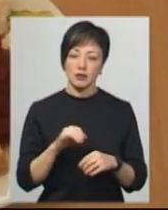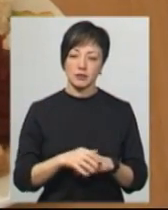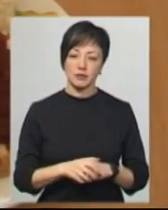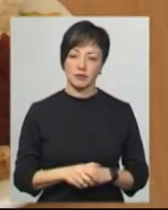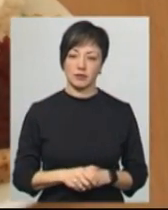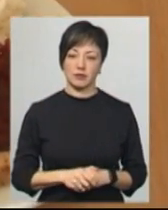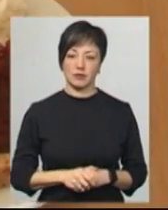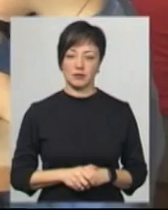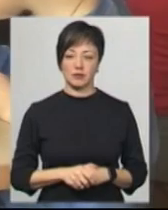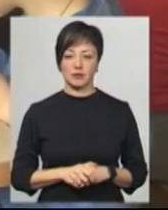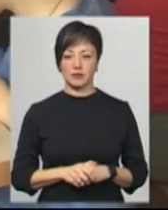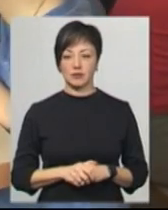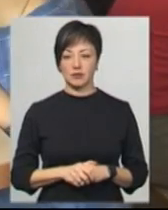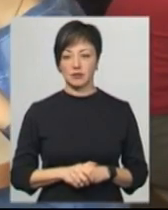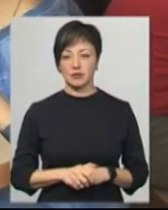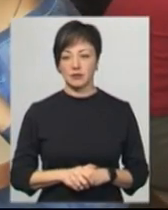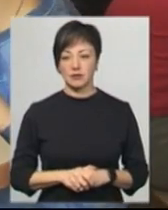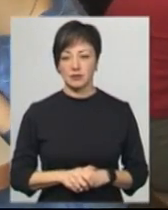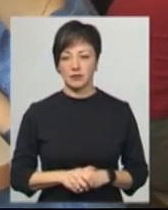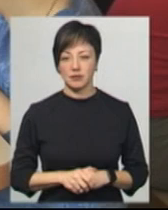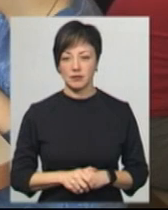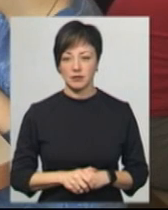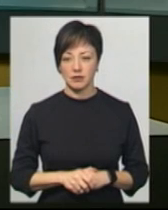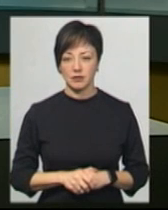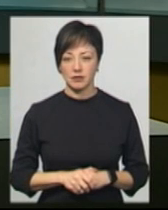Ворожцова, Іван Мовчан. Новини на Суспільному. Хмельницький.